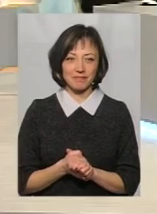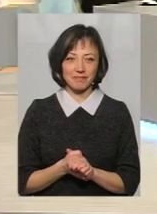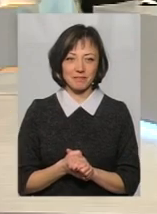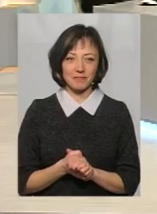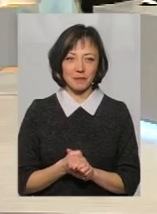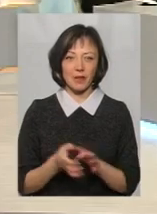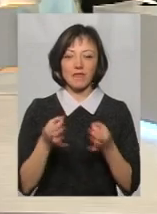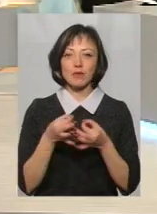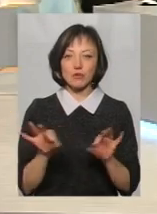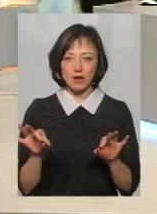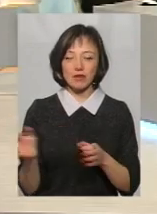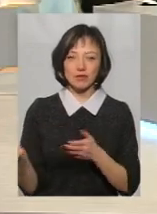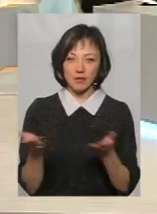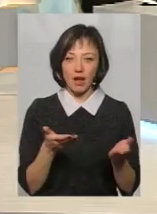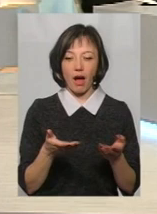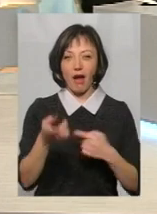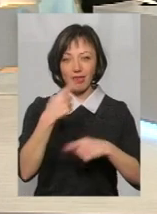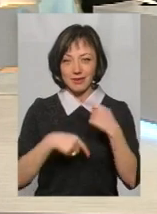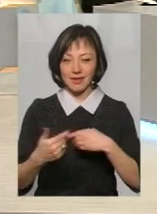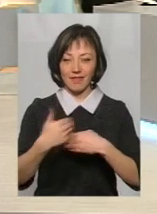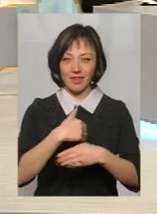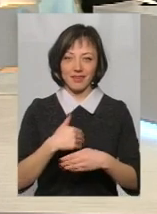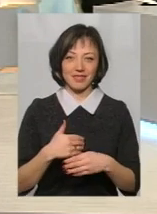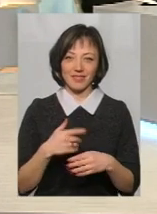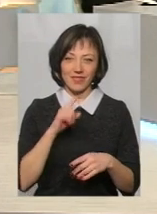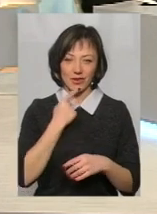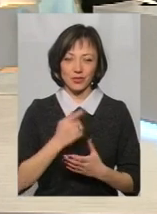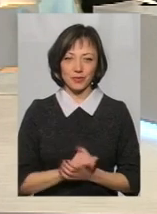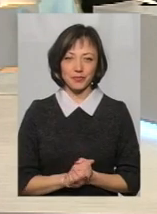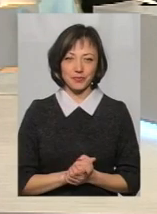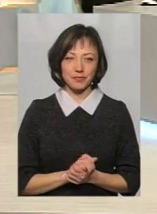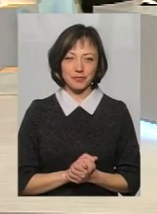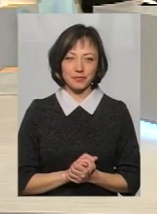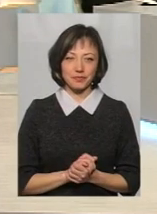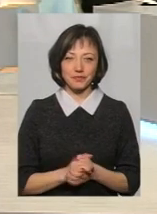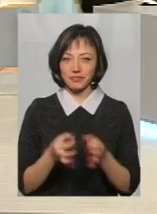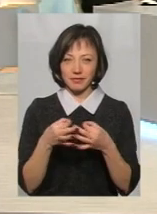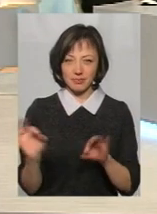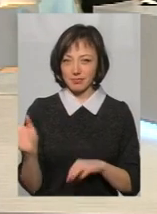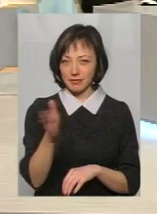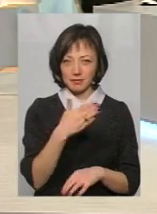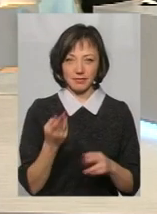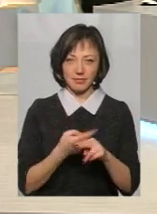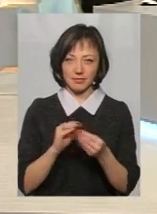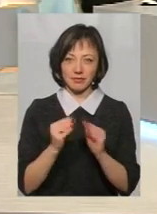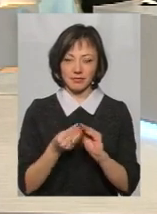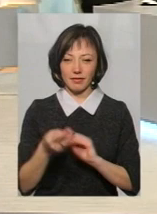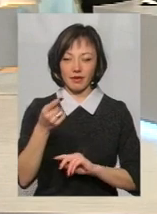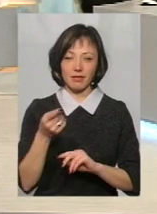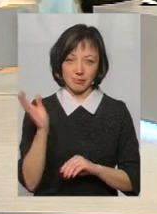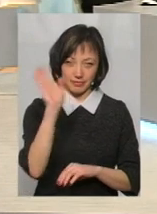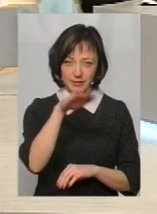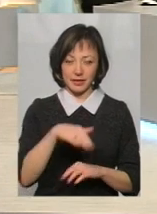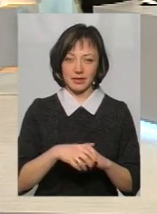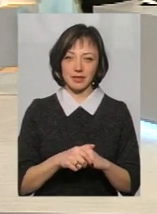випускати – випускають, впустити, в'їхати назад – важко. Тобто, випускають вони без проблем, їдьте.